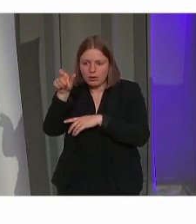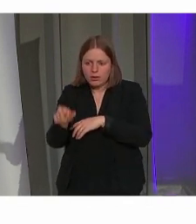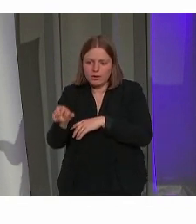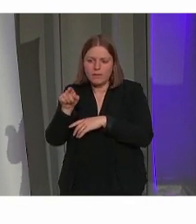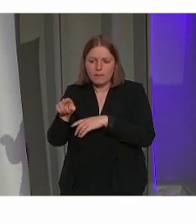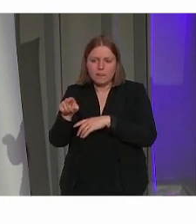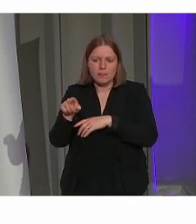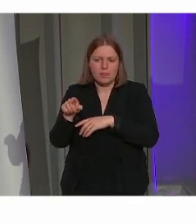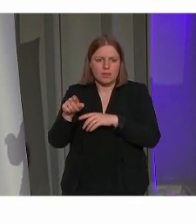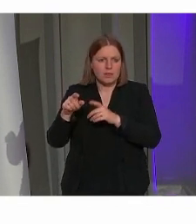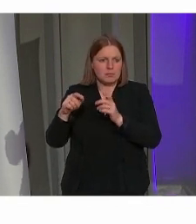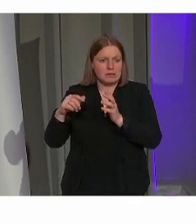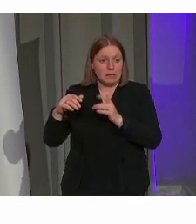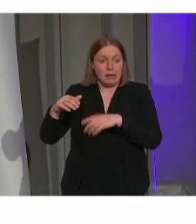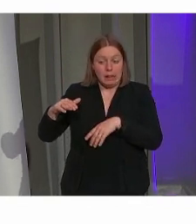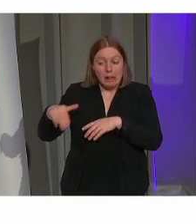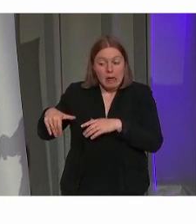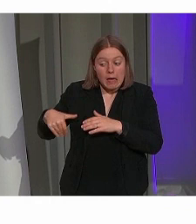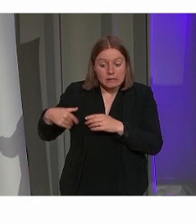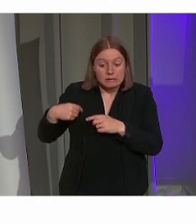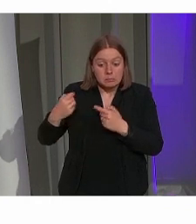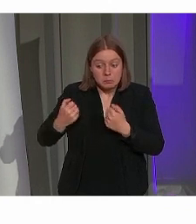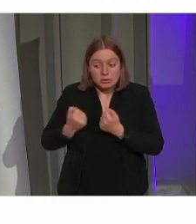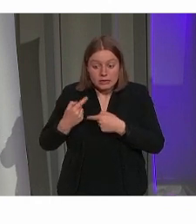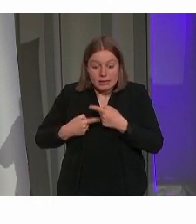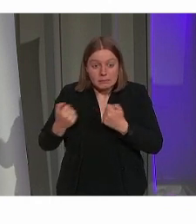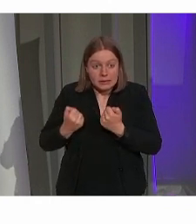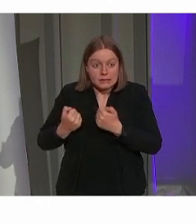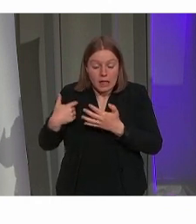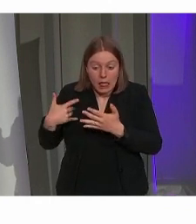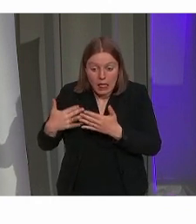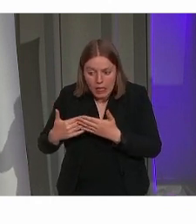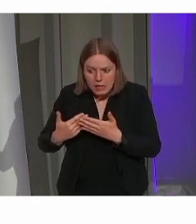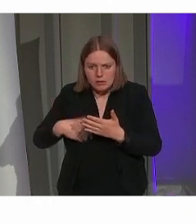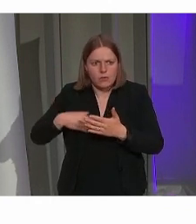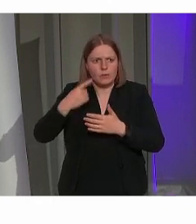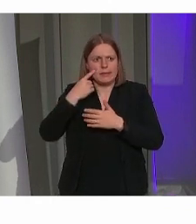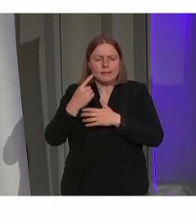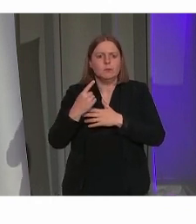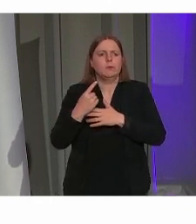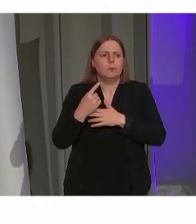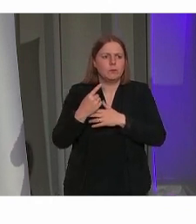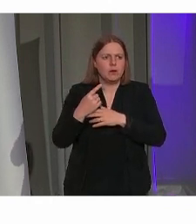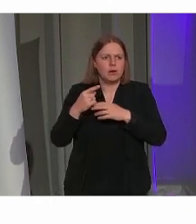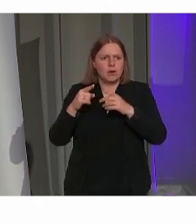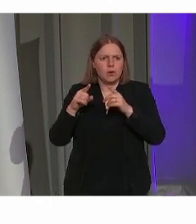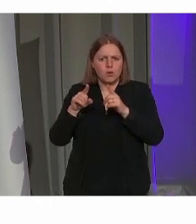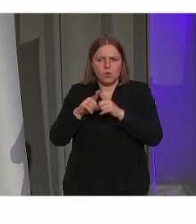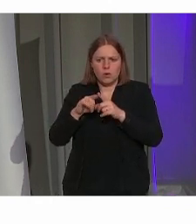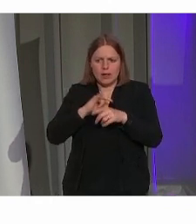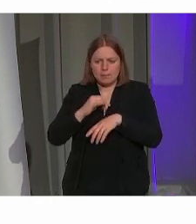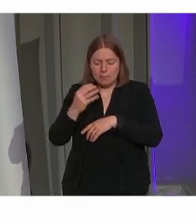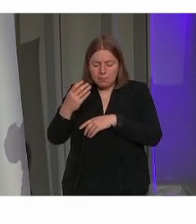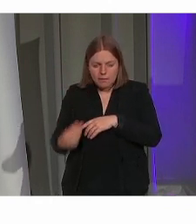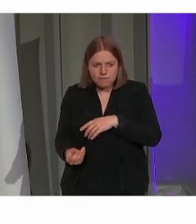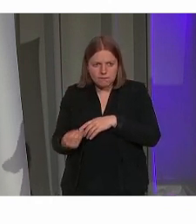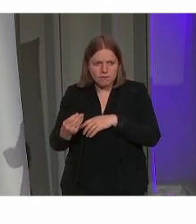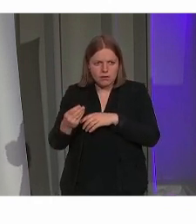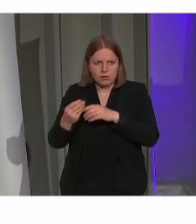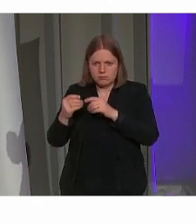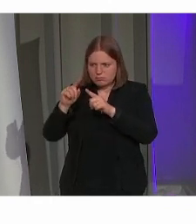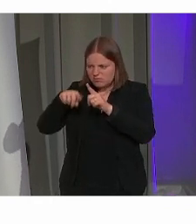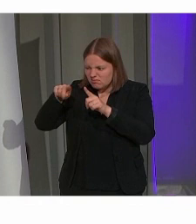is daar eigenlijk redelijk laat in het proces bijgekomen, maar wij kwamen er eigenlijk op uit dat er eigenlijk ook bijzonder weinig data zijn over